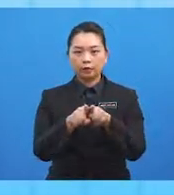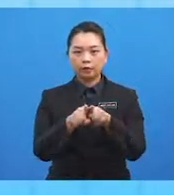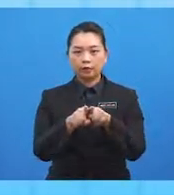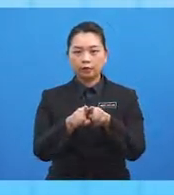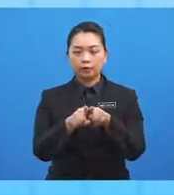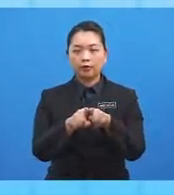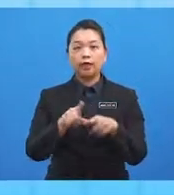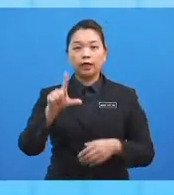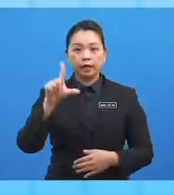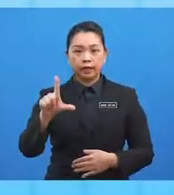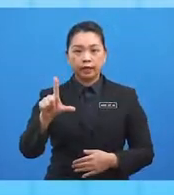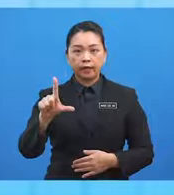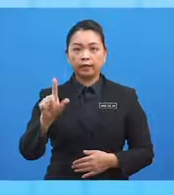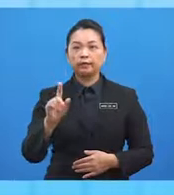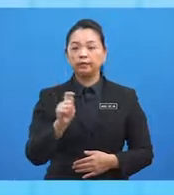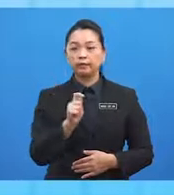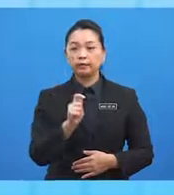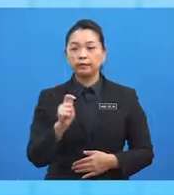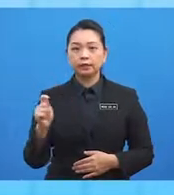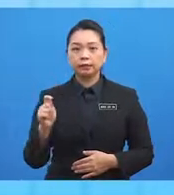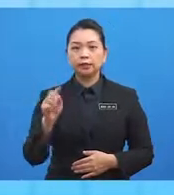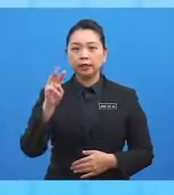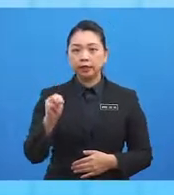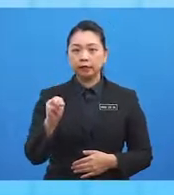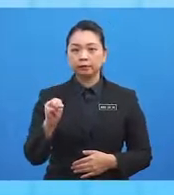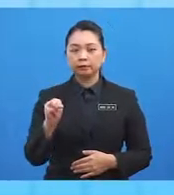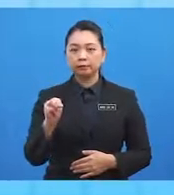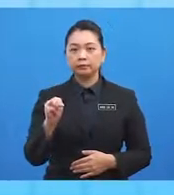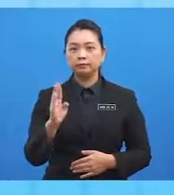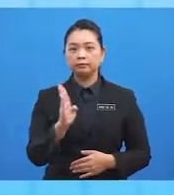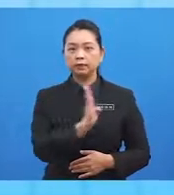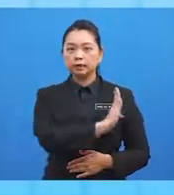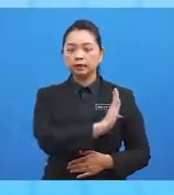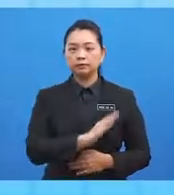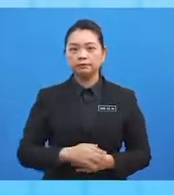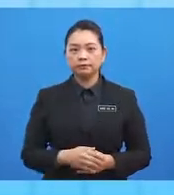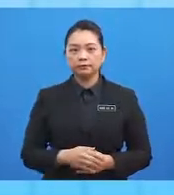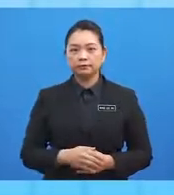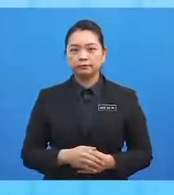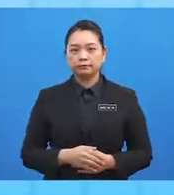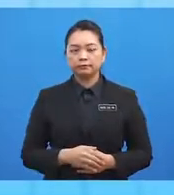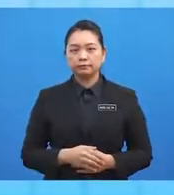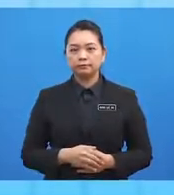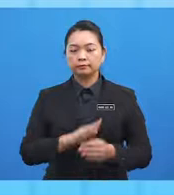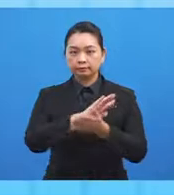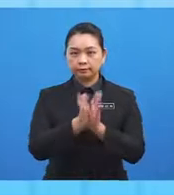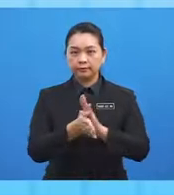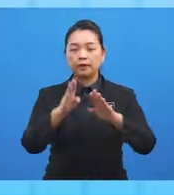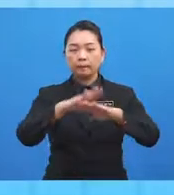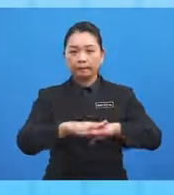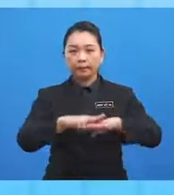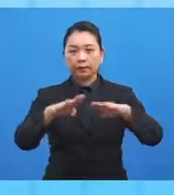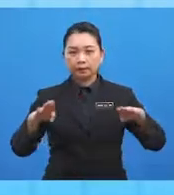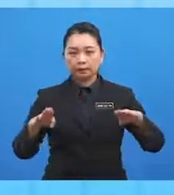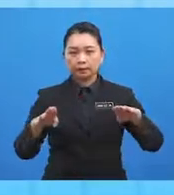titik M di timur dan titik L berada di barat. Maka, beza longitude